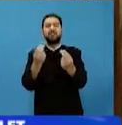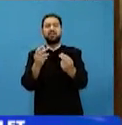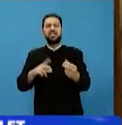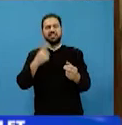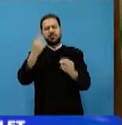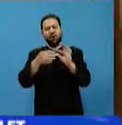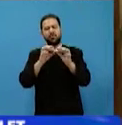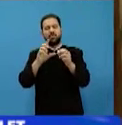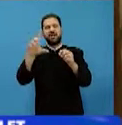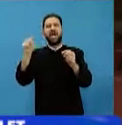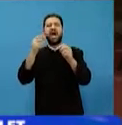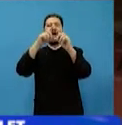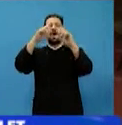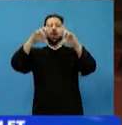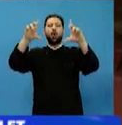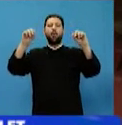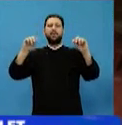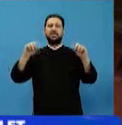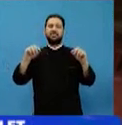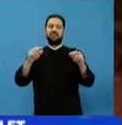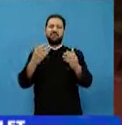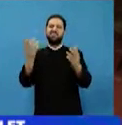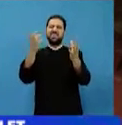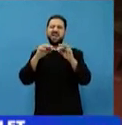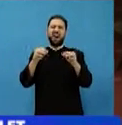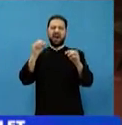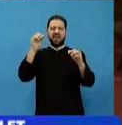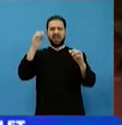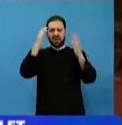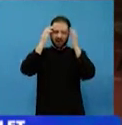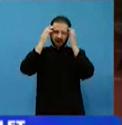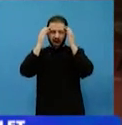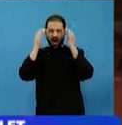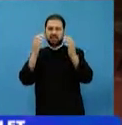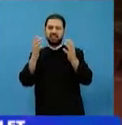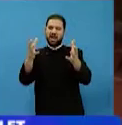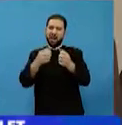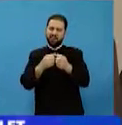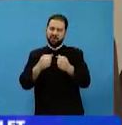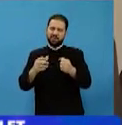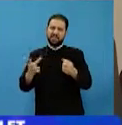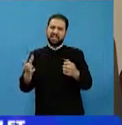următoarea vorbă, că fiecare necas pe care îl avem înseamnă un pas înainte spre a deveni mai bun.